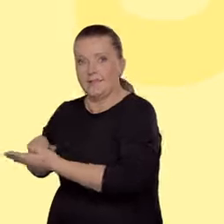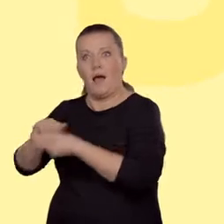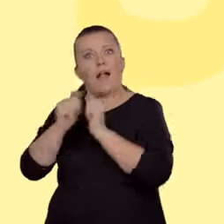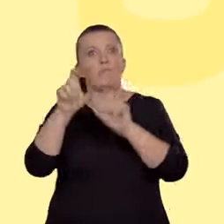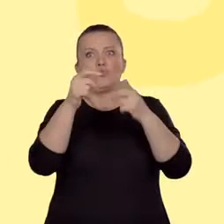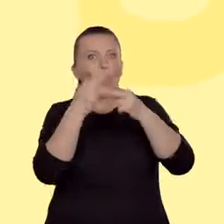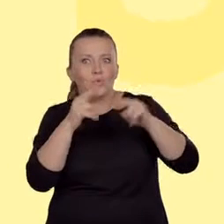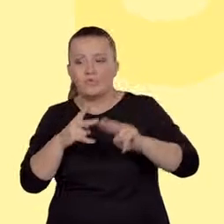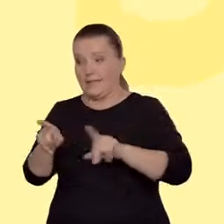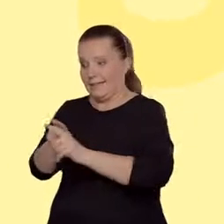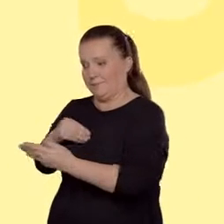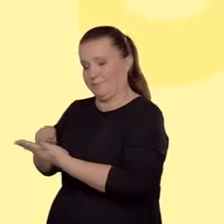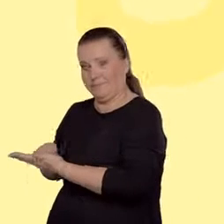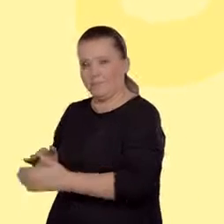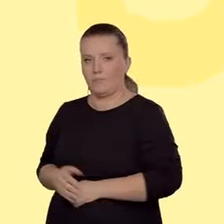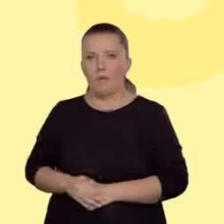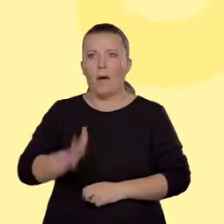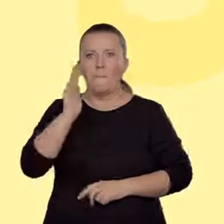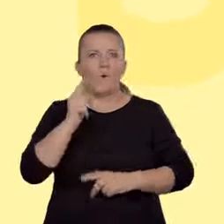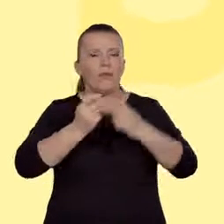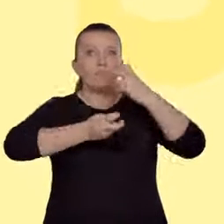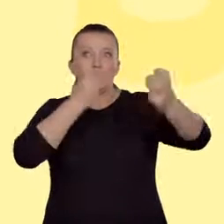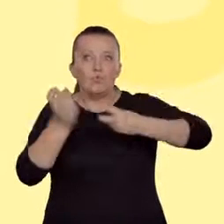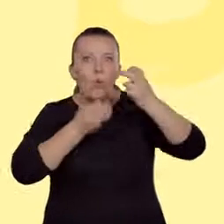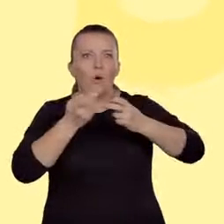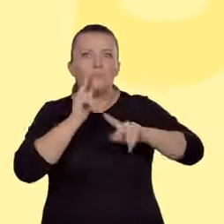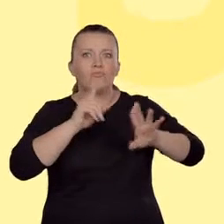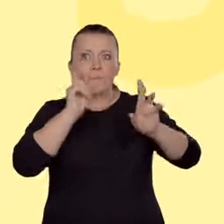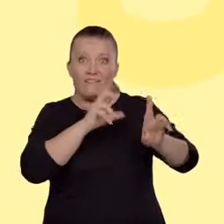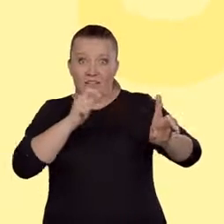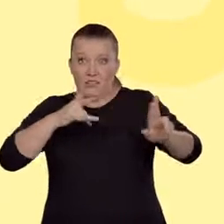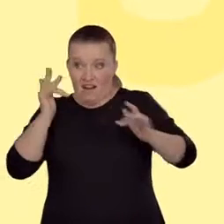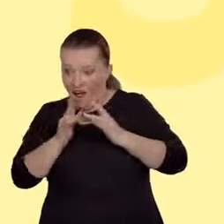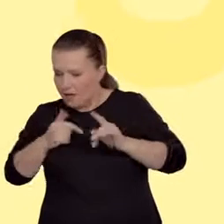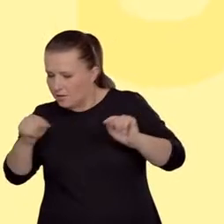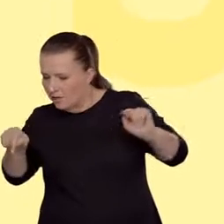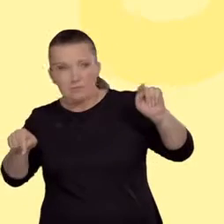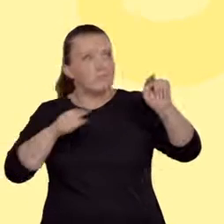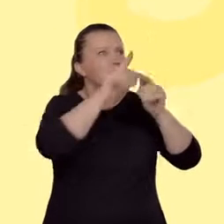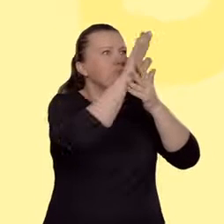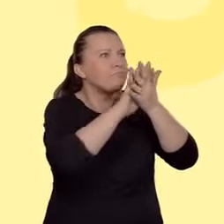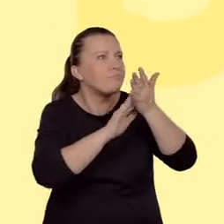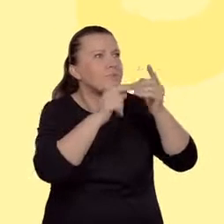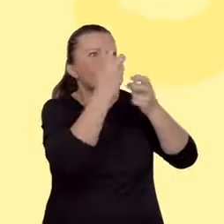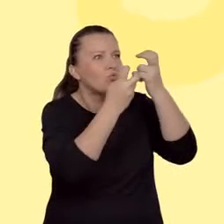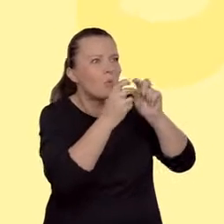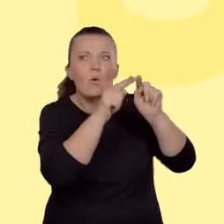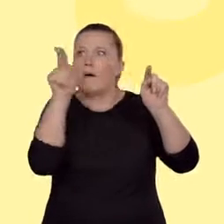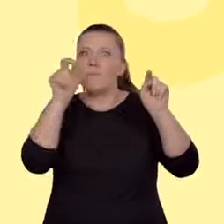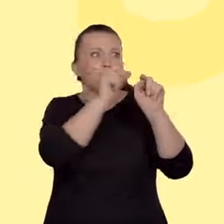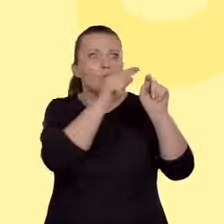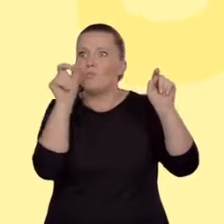utworze. Dalej szukamy potwierdzenia w tekstach, czyli dokonujemy funkcjonalnej analizy. Funkcjonalnej, czyli powiązanej z propozycją